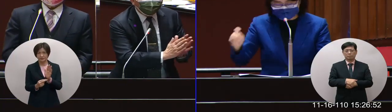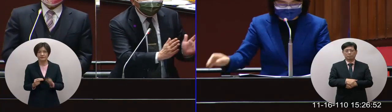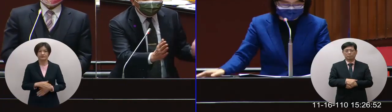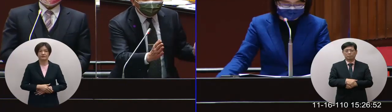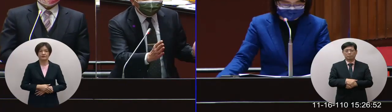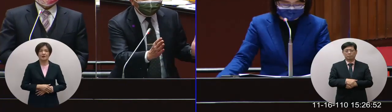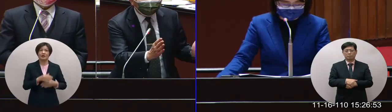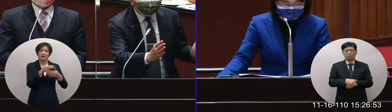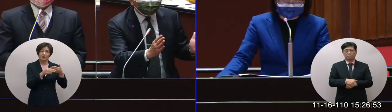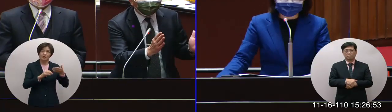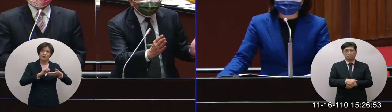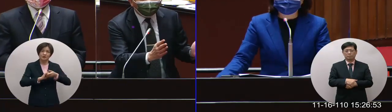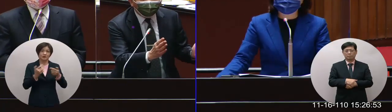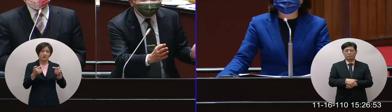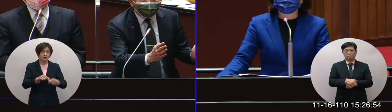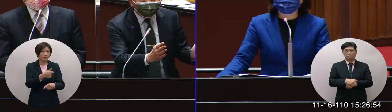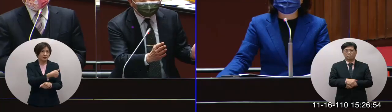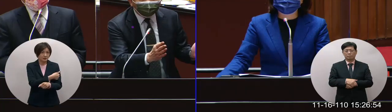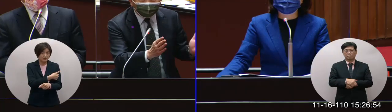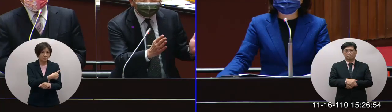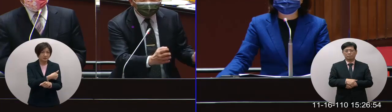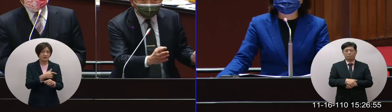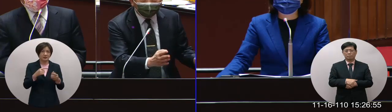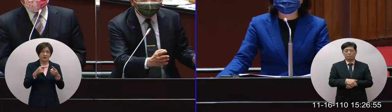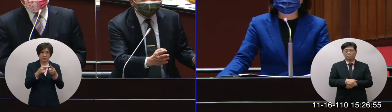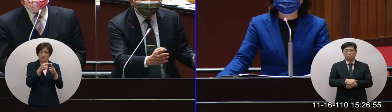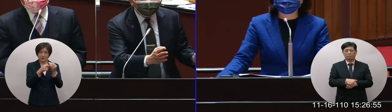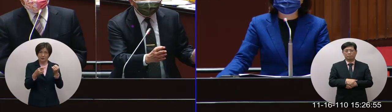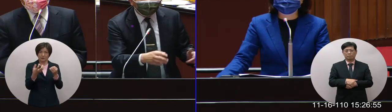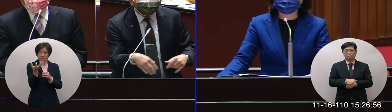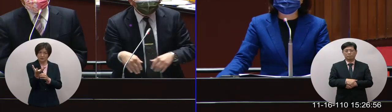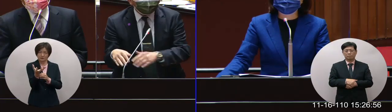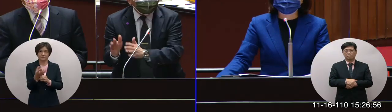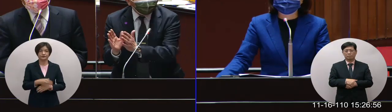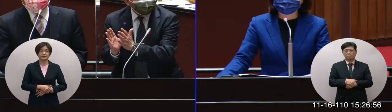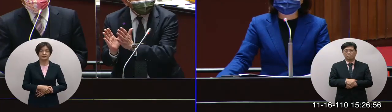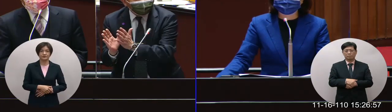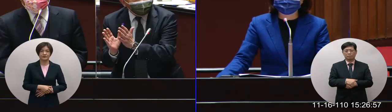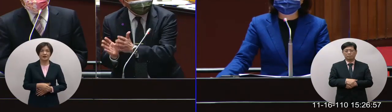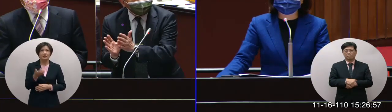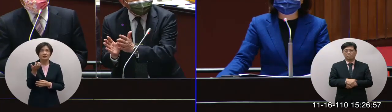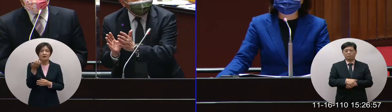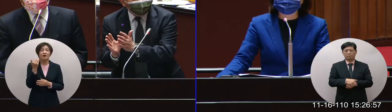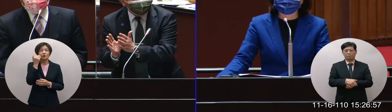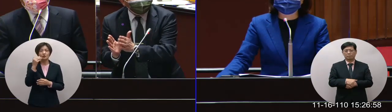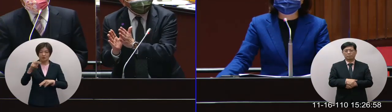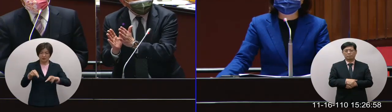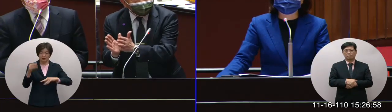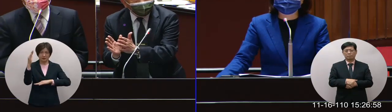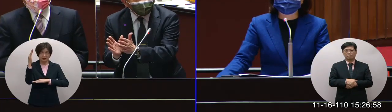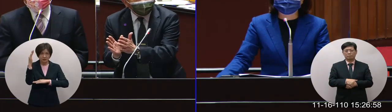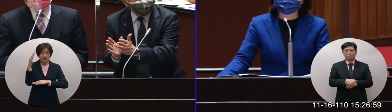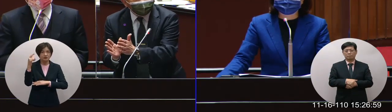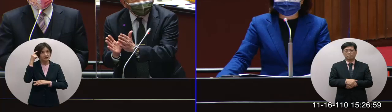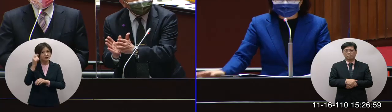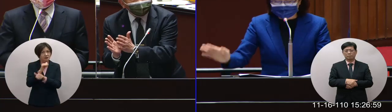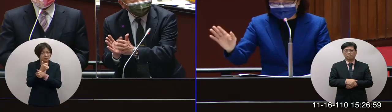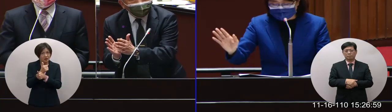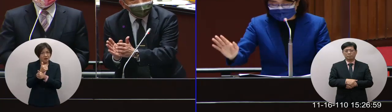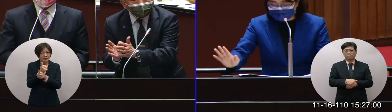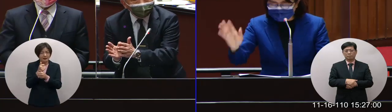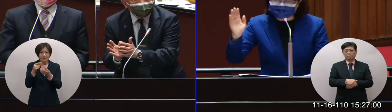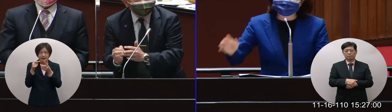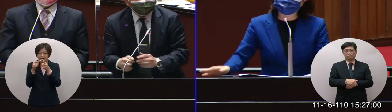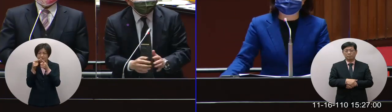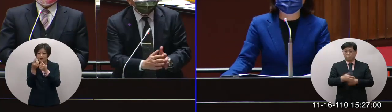規定可以混打是一個大規模的人比較多那至於剛剛講那種為了行政上面那是一個小規模特